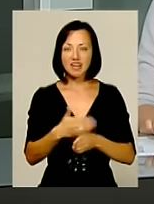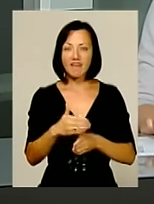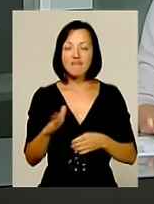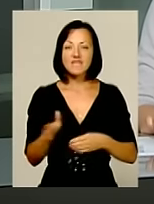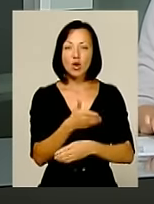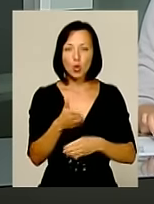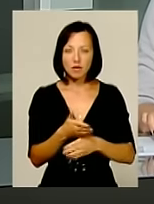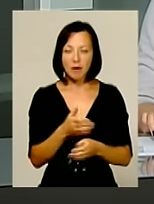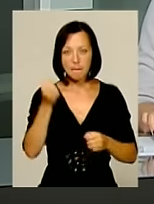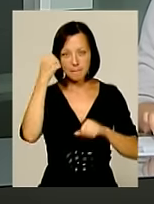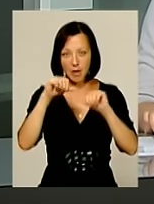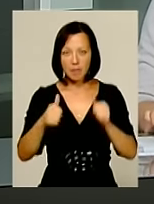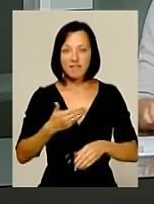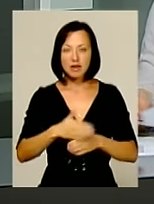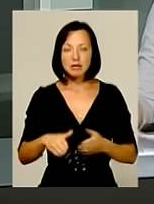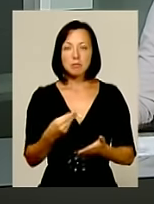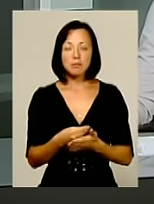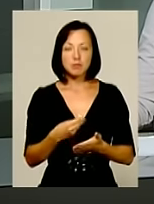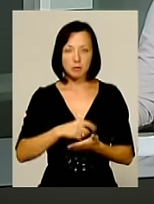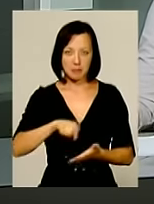'ятників виділять із міського бюджету.